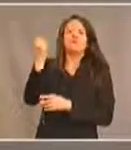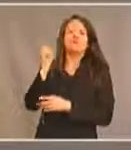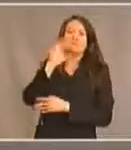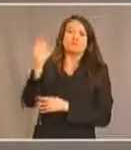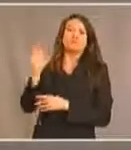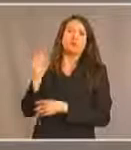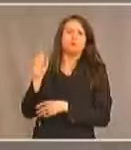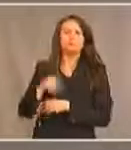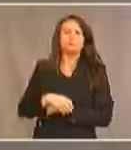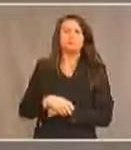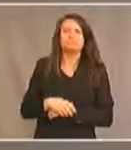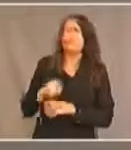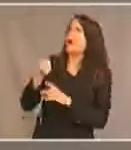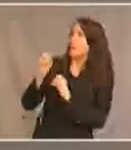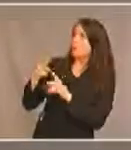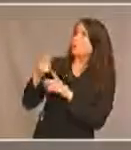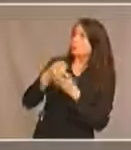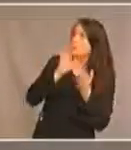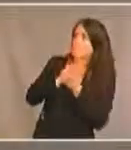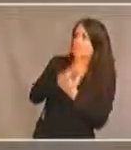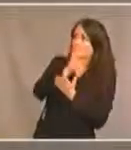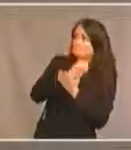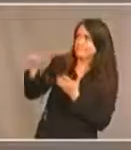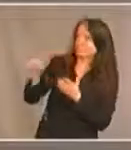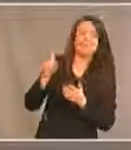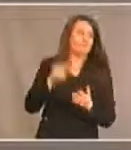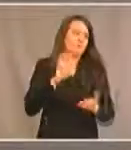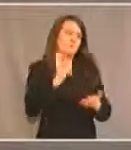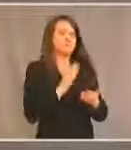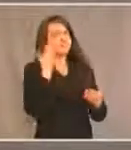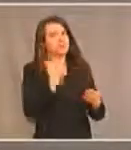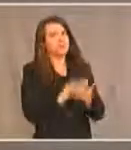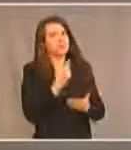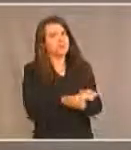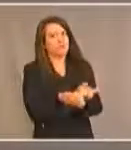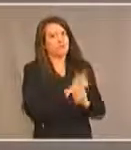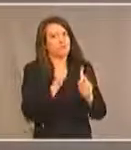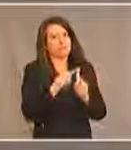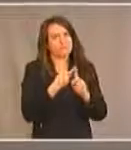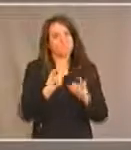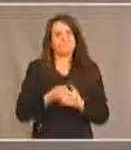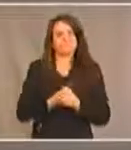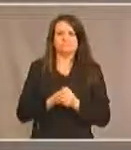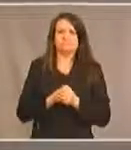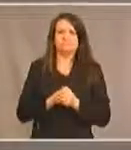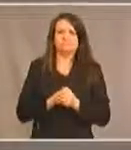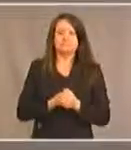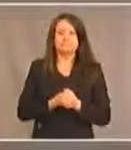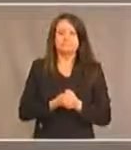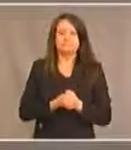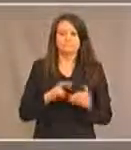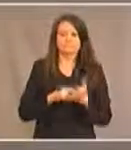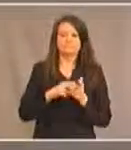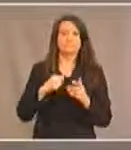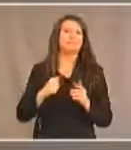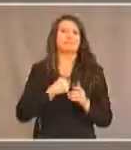pour que celle-ci évalue l'admissibilité au crédit d'impôt. Alors, j'ai l'impression d